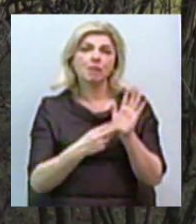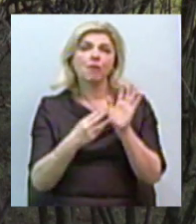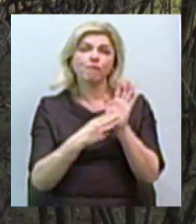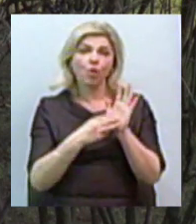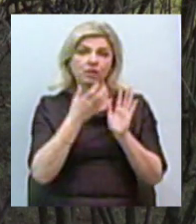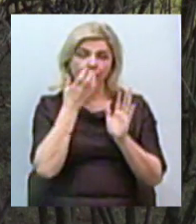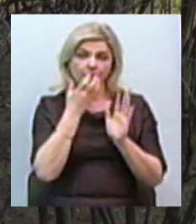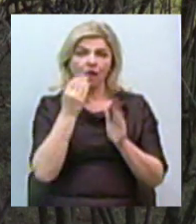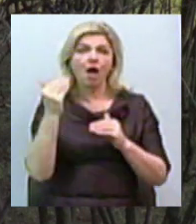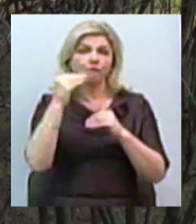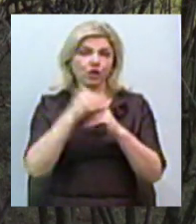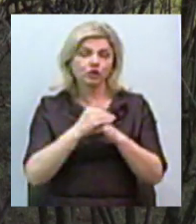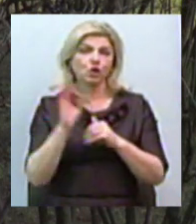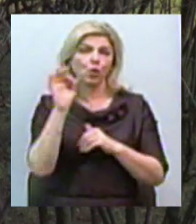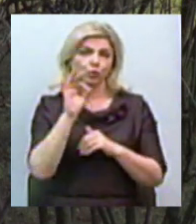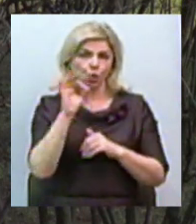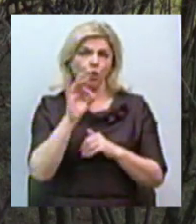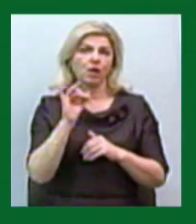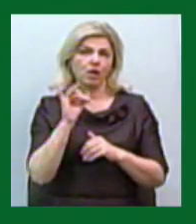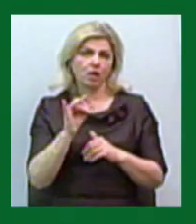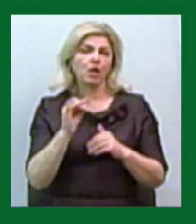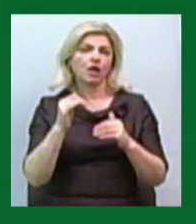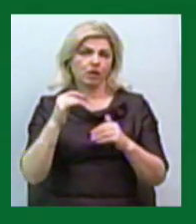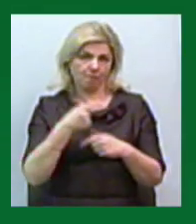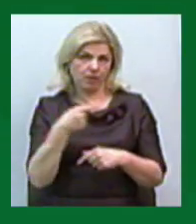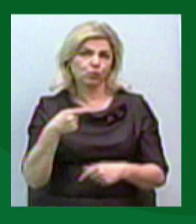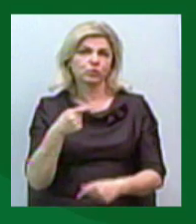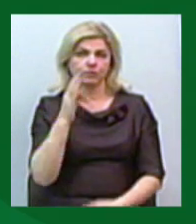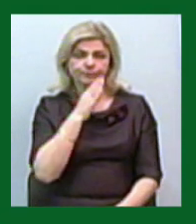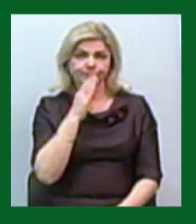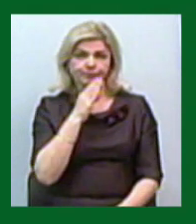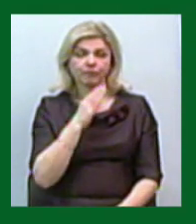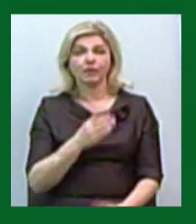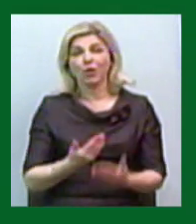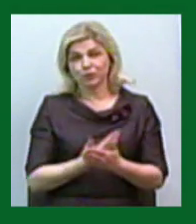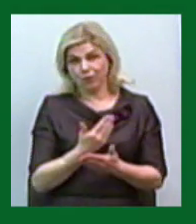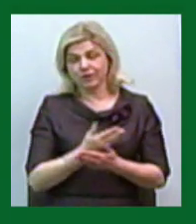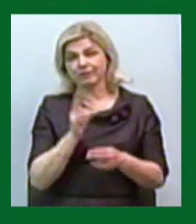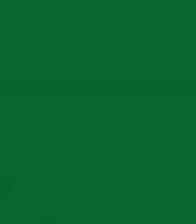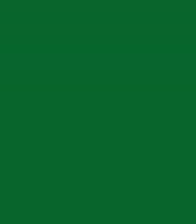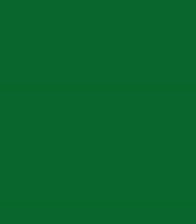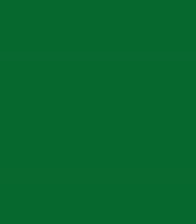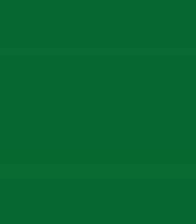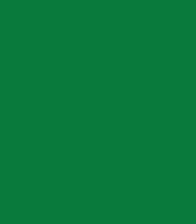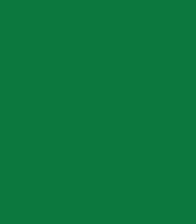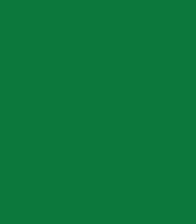тепла, а надвечір вже нуль і нижче нуля. І це були всі новини. На все добре.